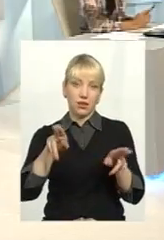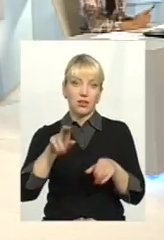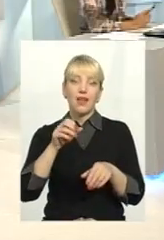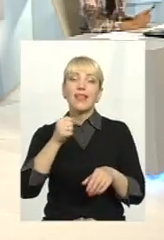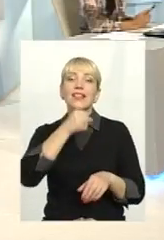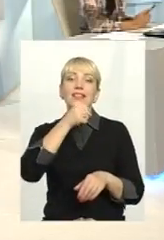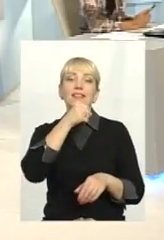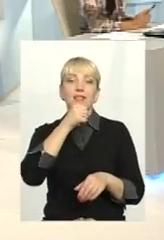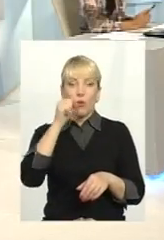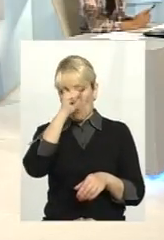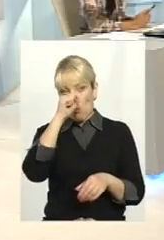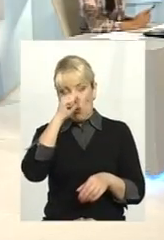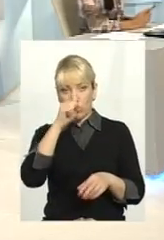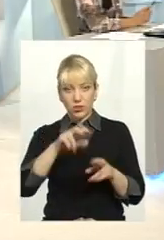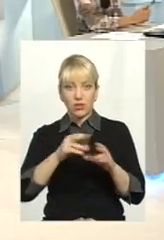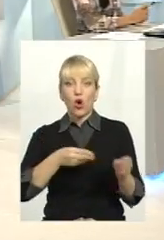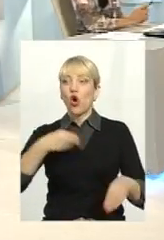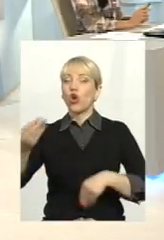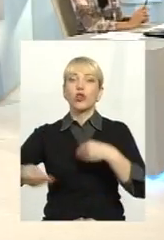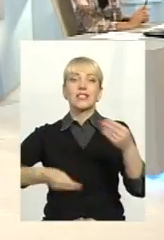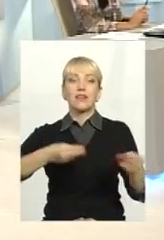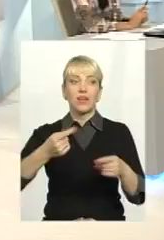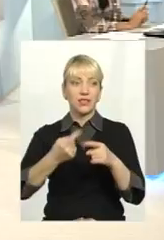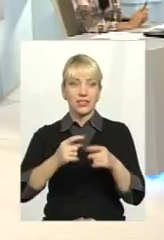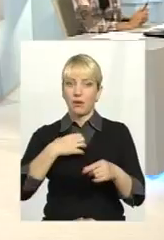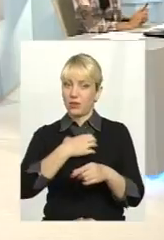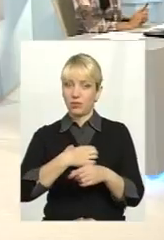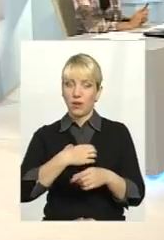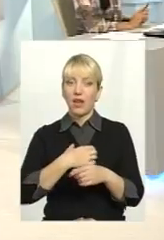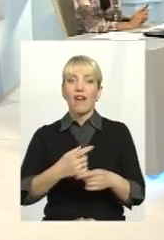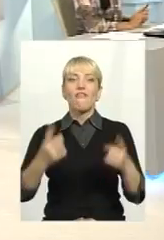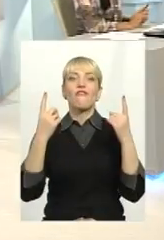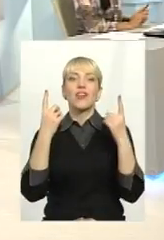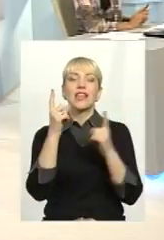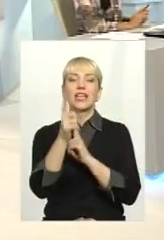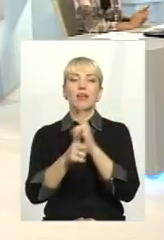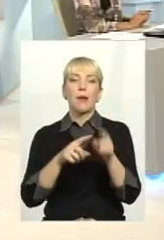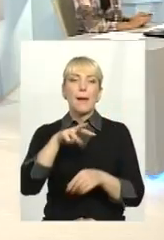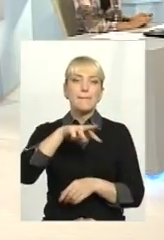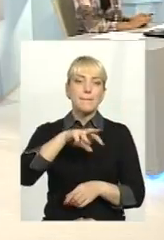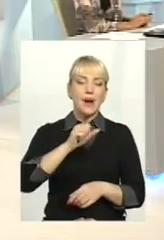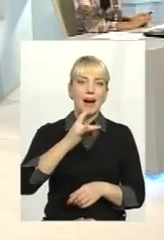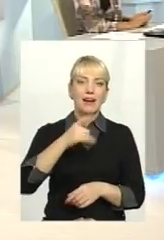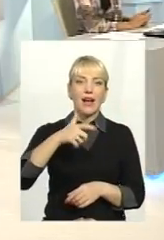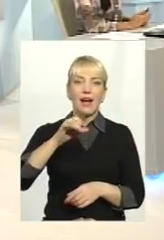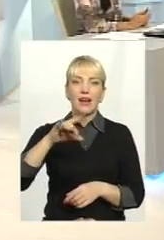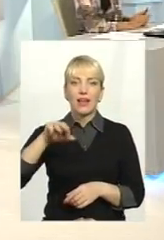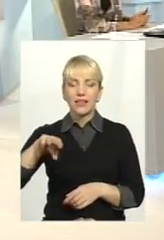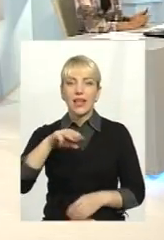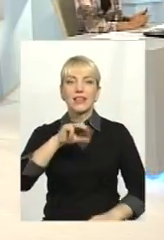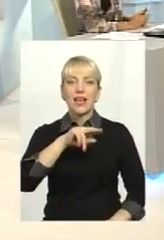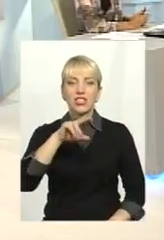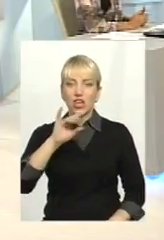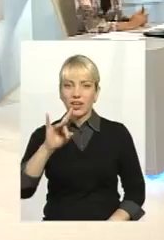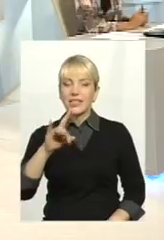бути, роздавати, і дуже принциповий момент. Великий реформатор Маргарет Течер сказала правильну річ, яку ви, до речі, так само